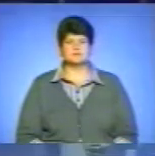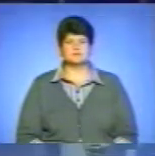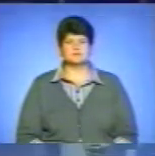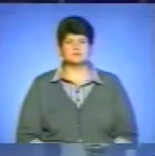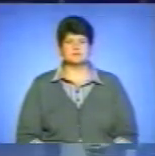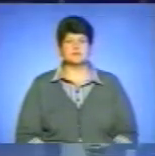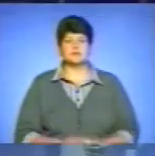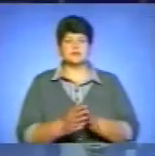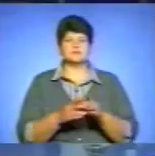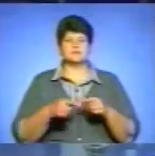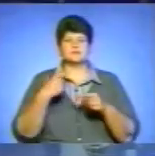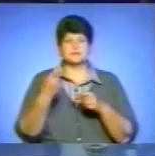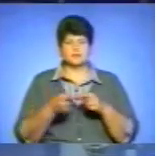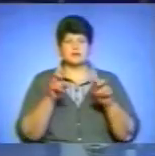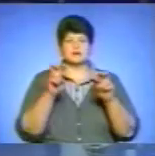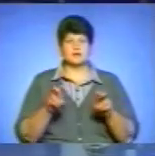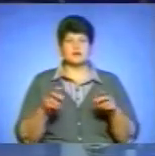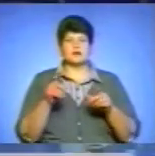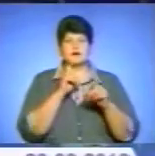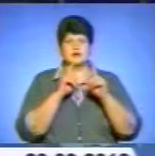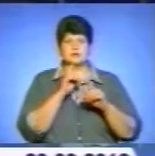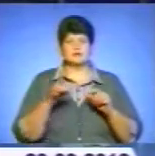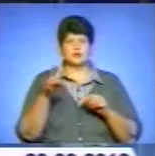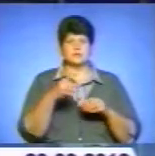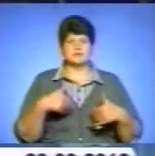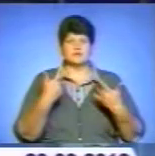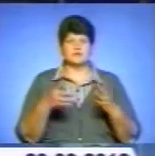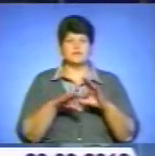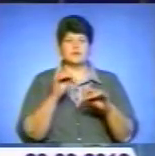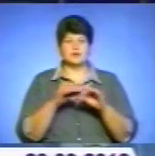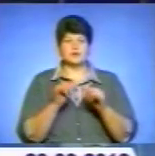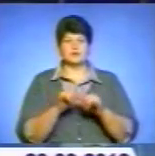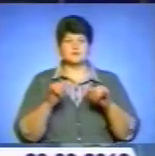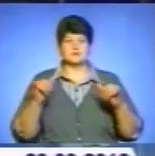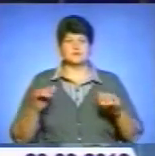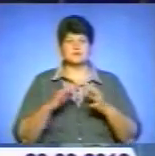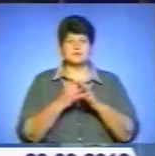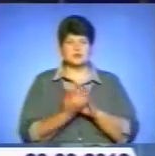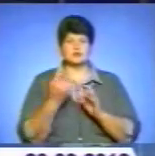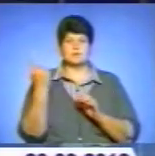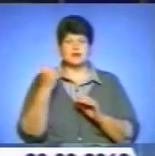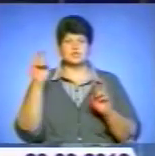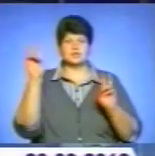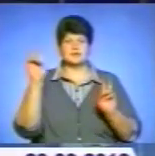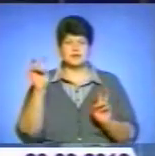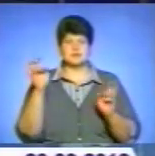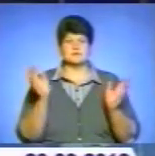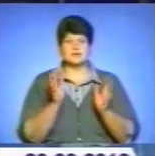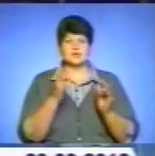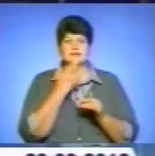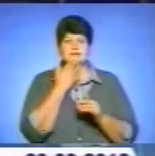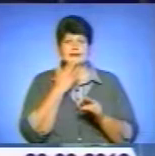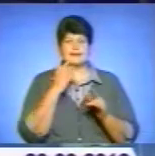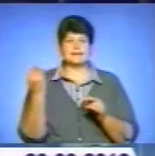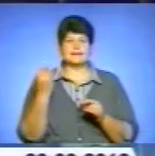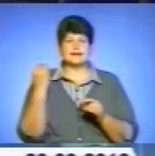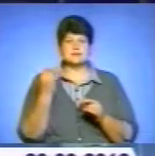Чергове засідання Ради регіонів. Президент присвятий виборам та розвитку села. Якщо перша тема – збереження національних інтересів під час